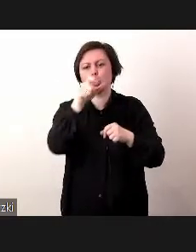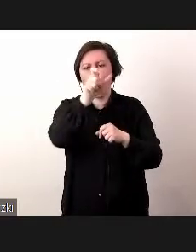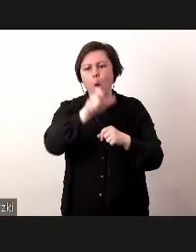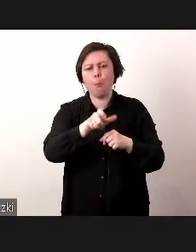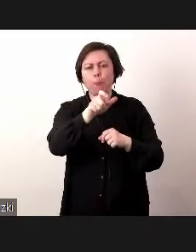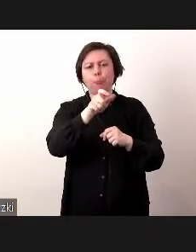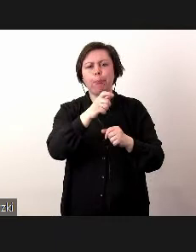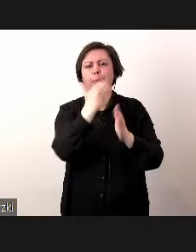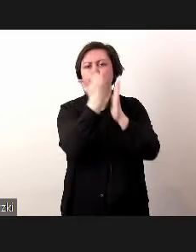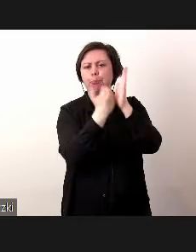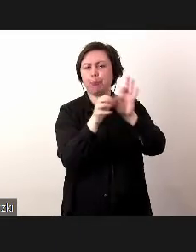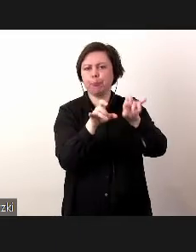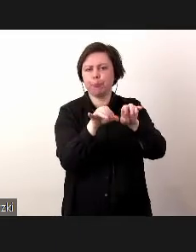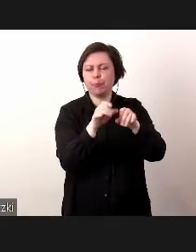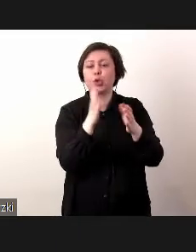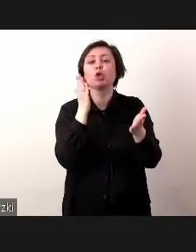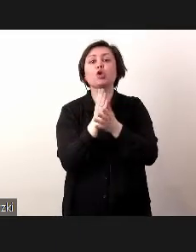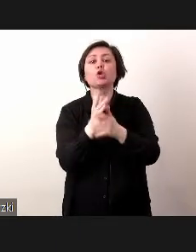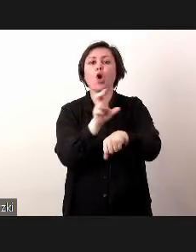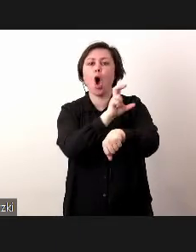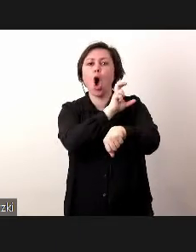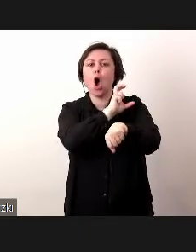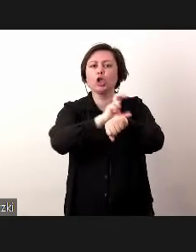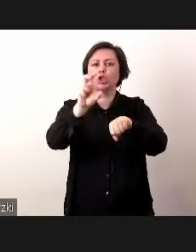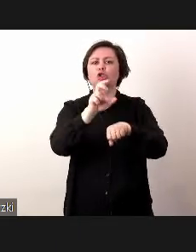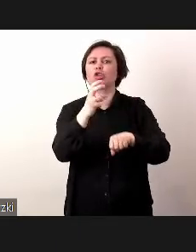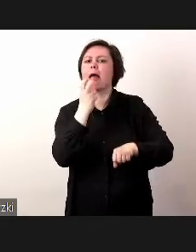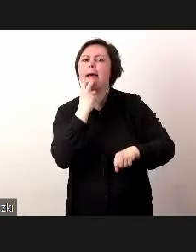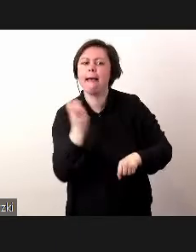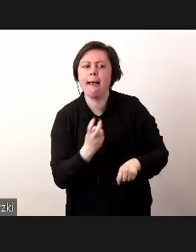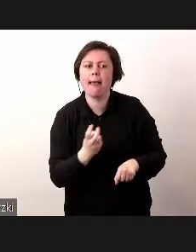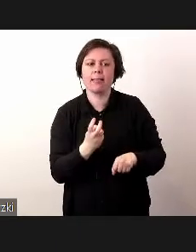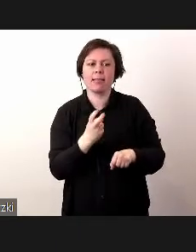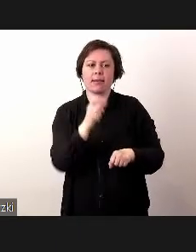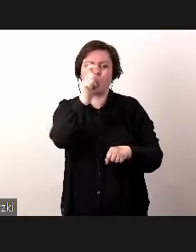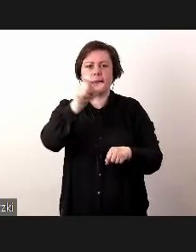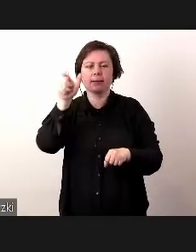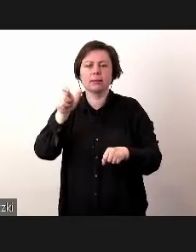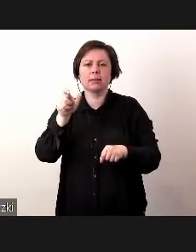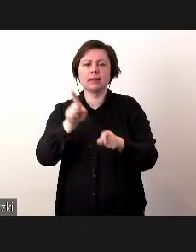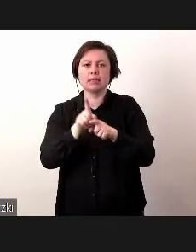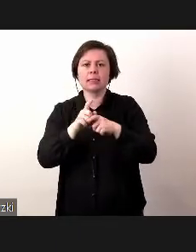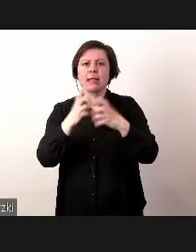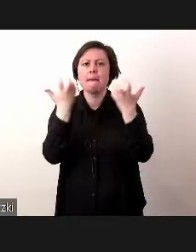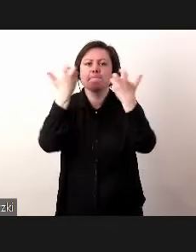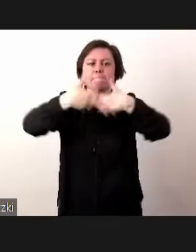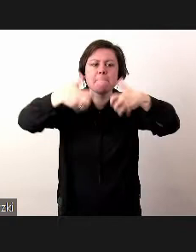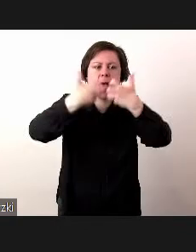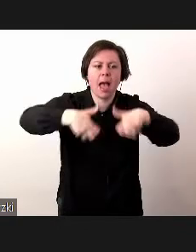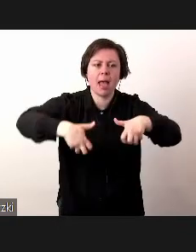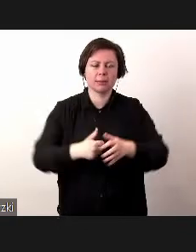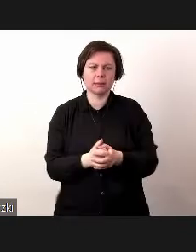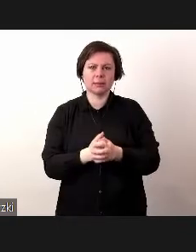tylko występują inżynierowie, elektrycy, występują mechanicy,